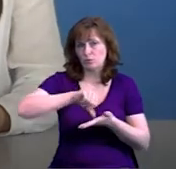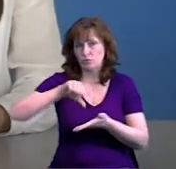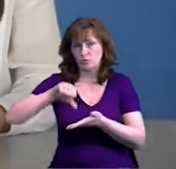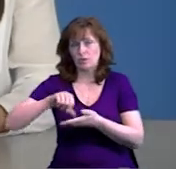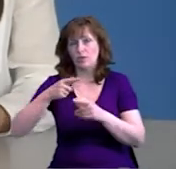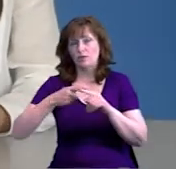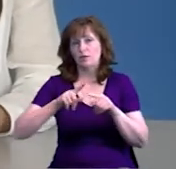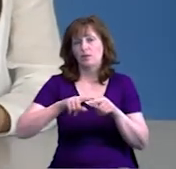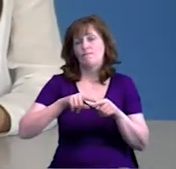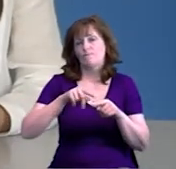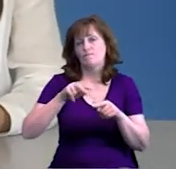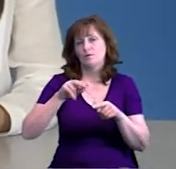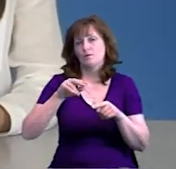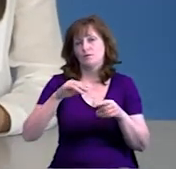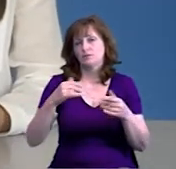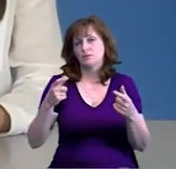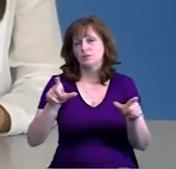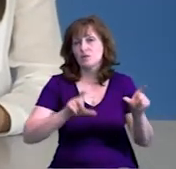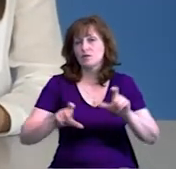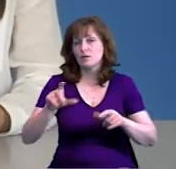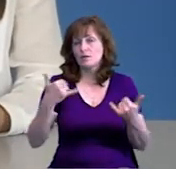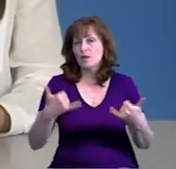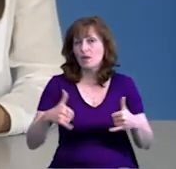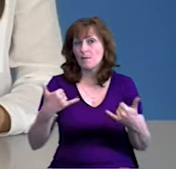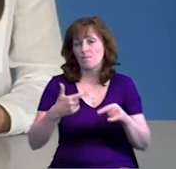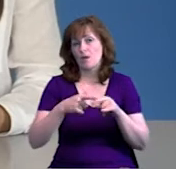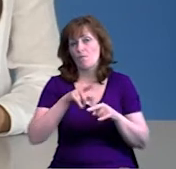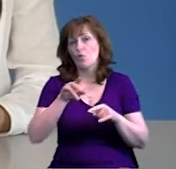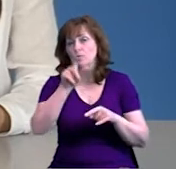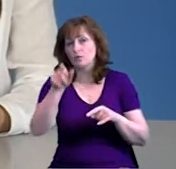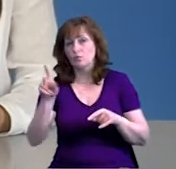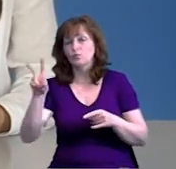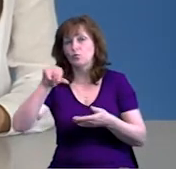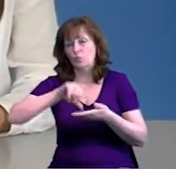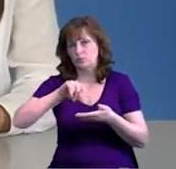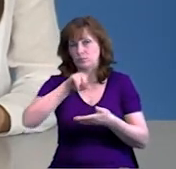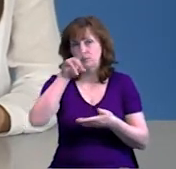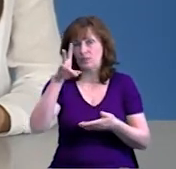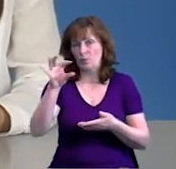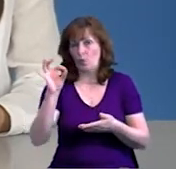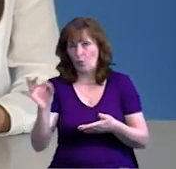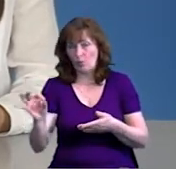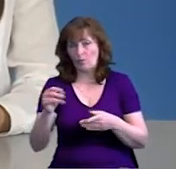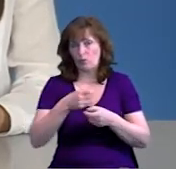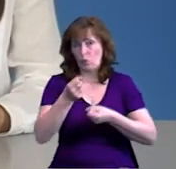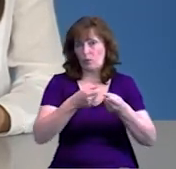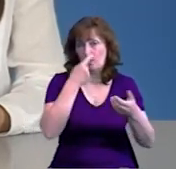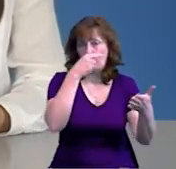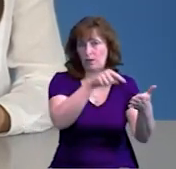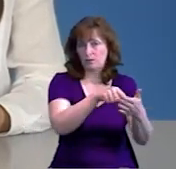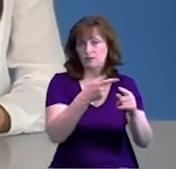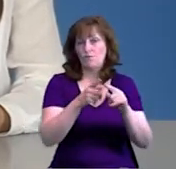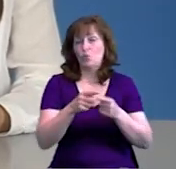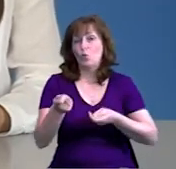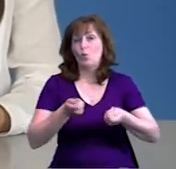ЗНО з хімії до пунктів тестування. Їх на всю область два і обидва у Чернігові. Як сказав начальник обласного управління